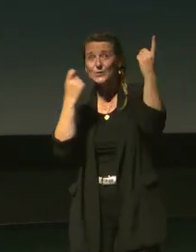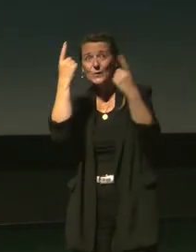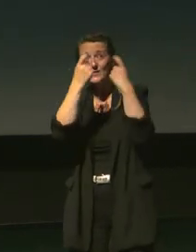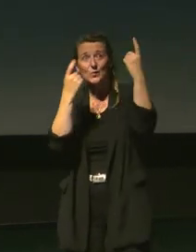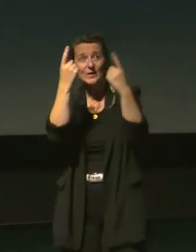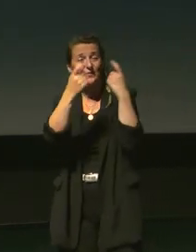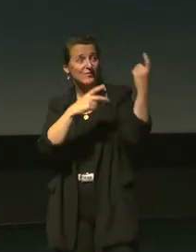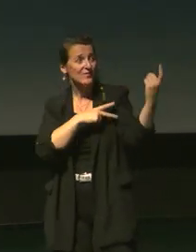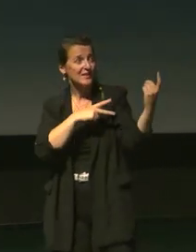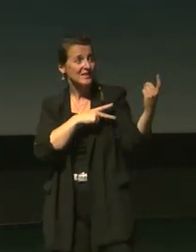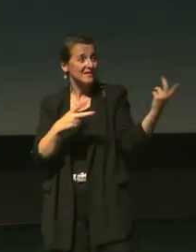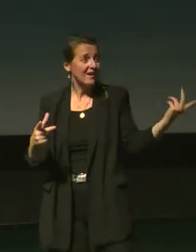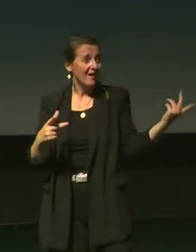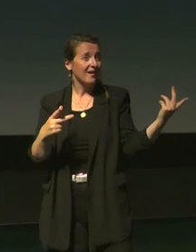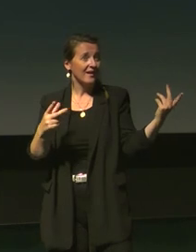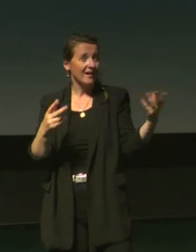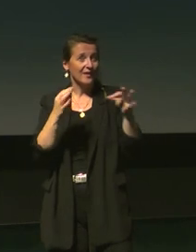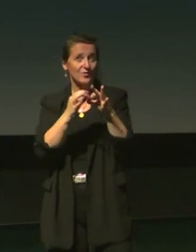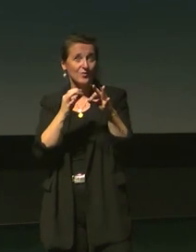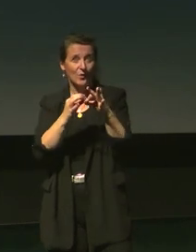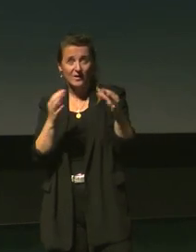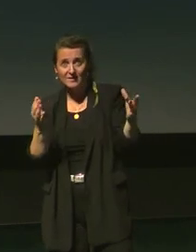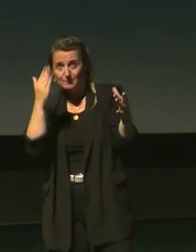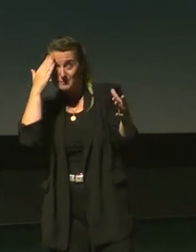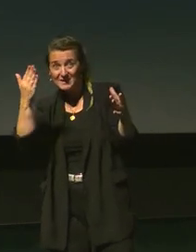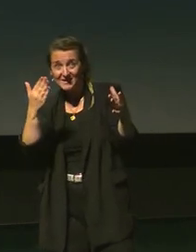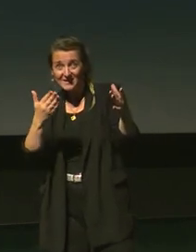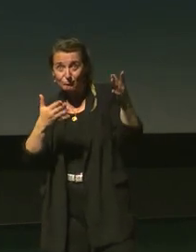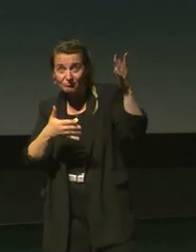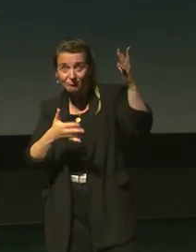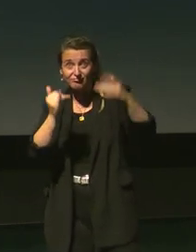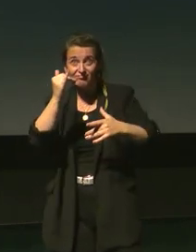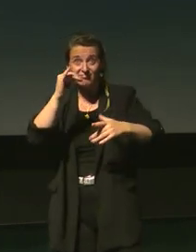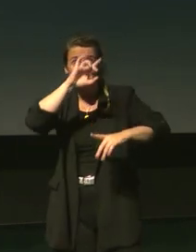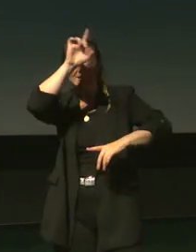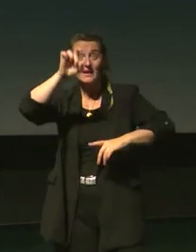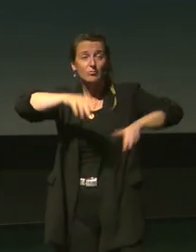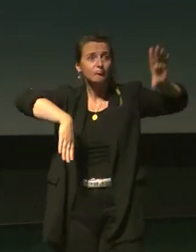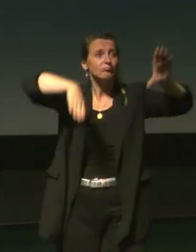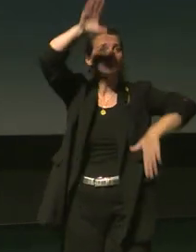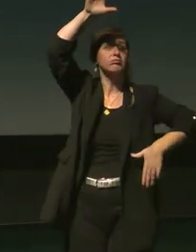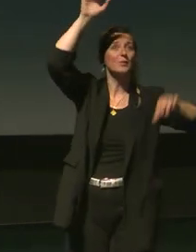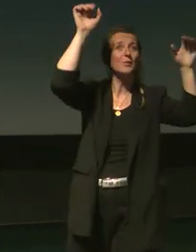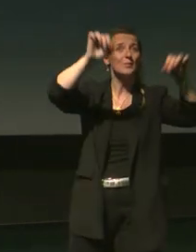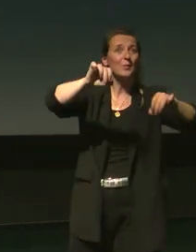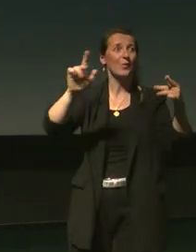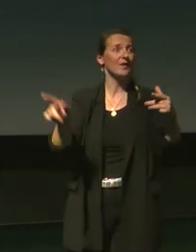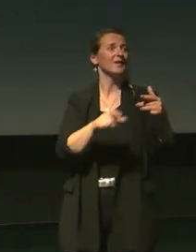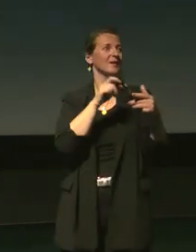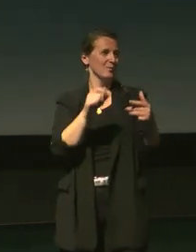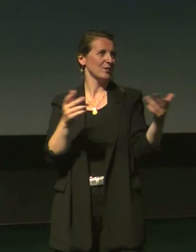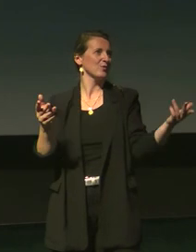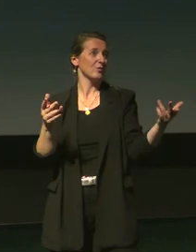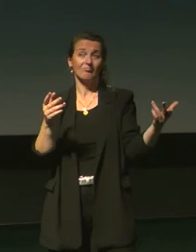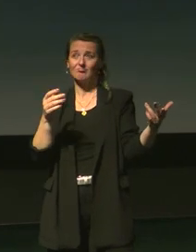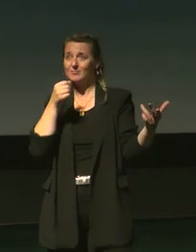dans la salle donc si vous avez une question n'hésitez pas à me faire un signe de la main et à ce moment-là je